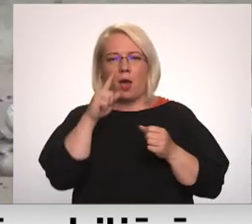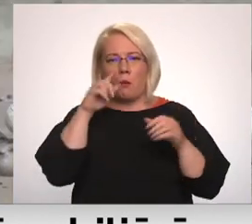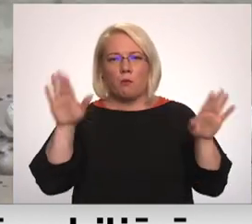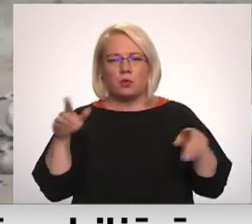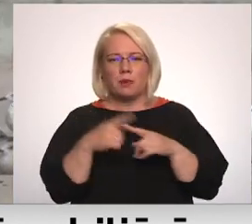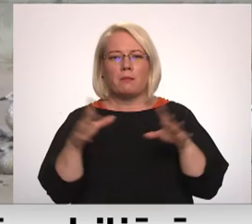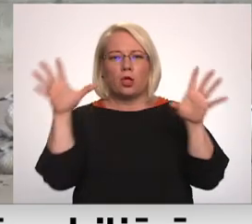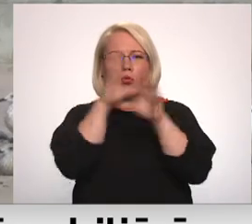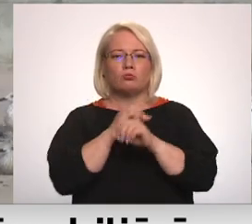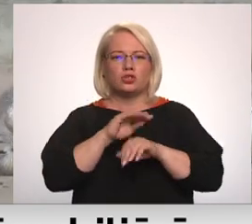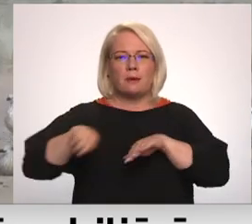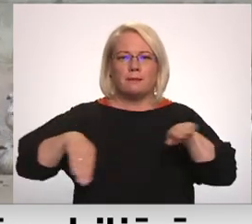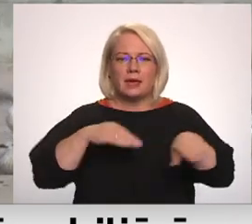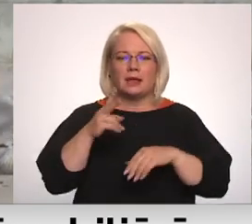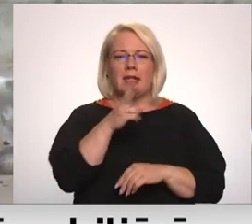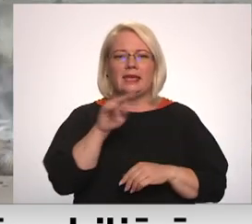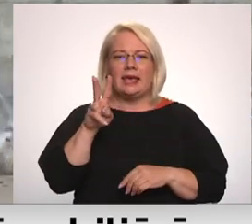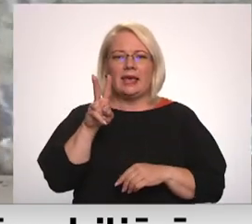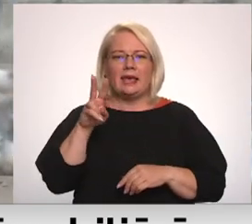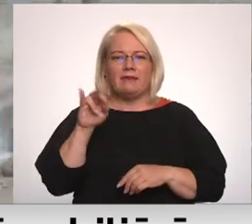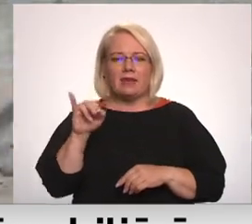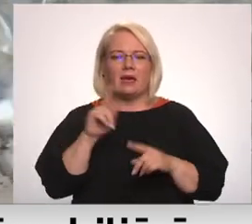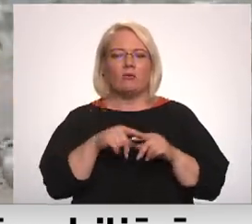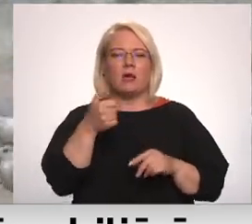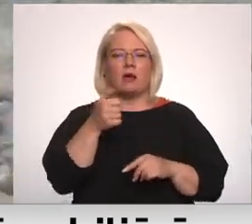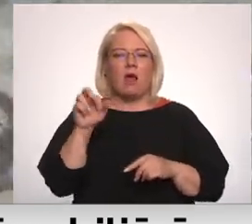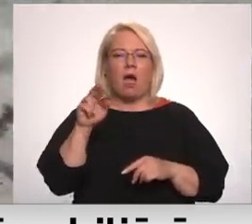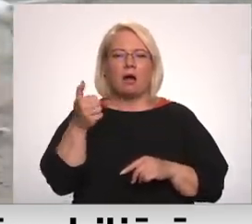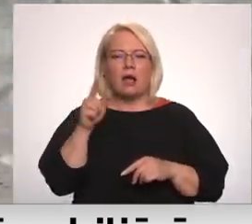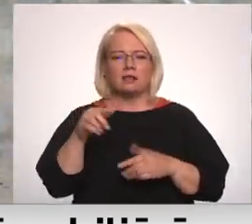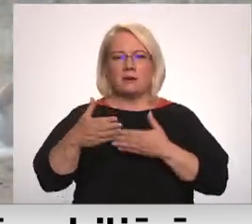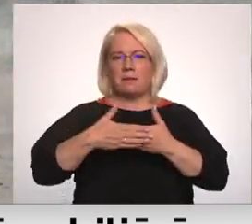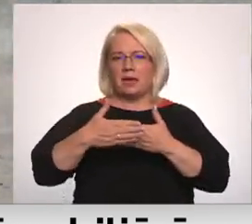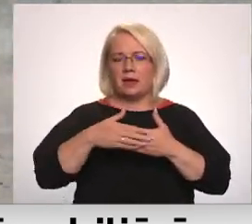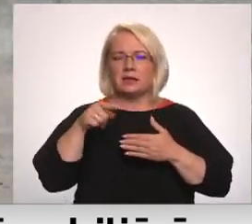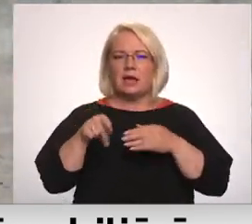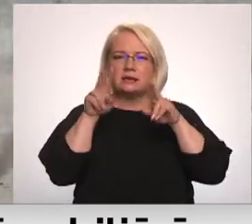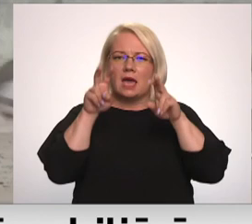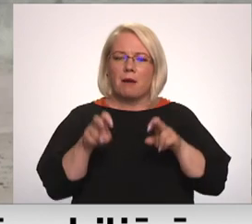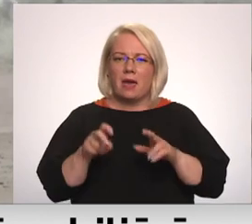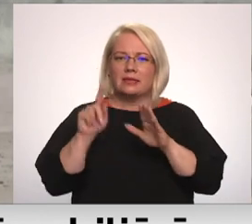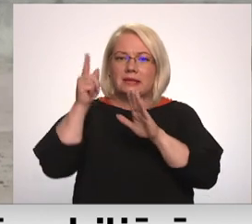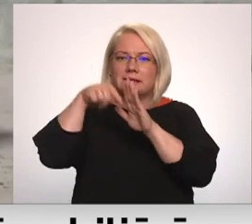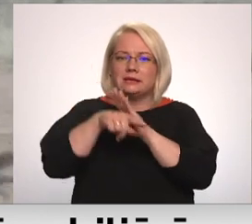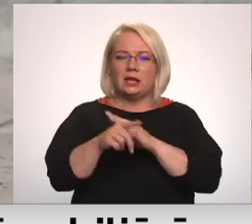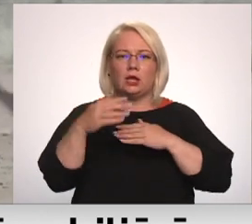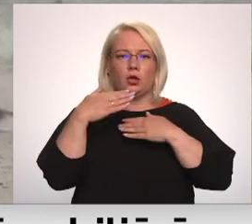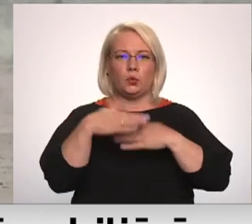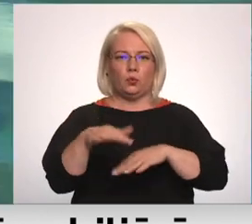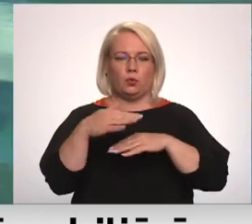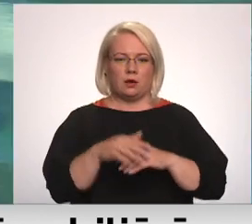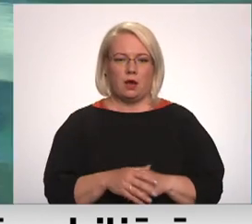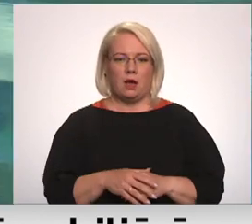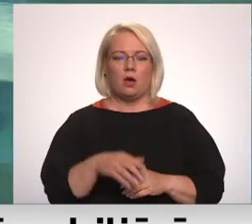Tādas kā tumšā pīle, ķīri, gārgalas, daudzas sugas reta var redzēt piekrastē. Tās jāpēta dziļ jūrā. Tie putni jau